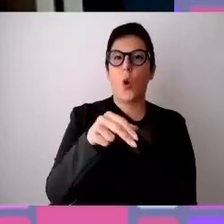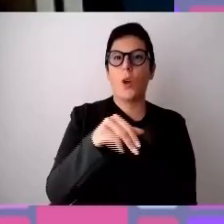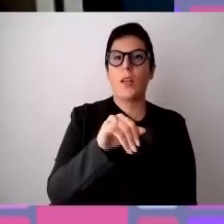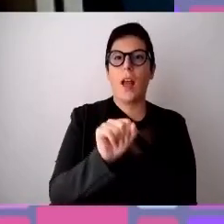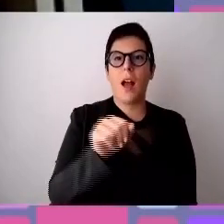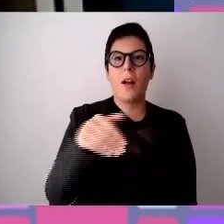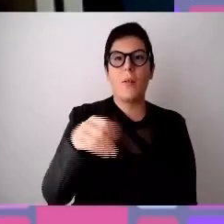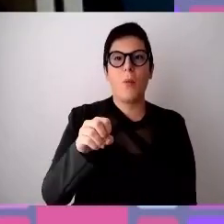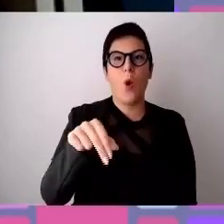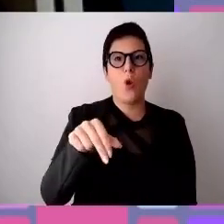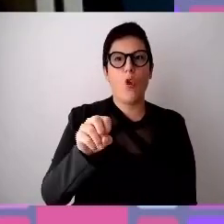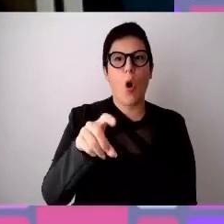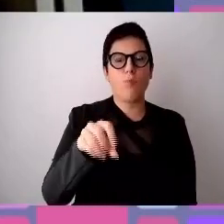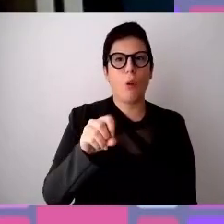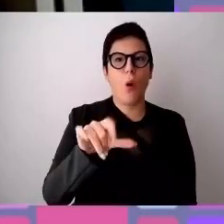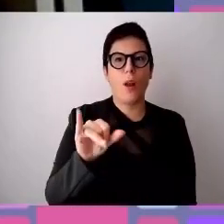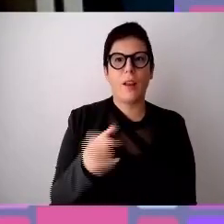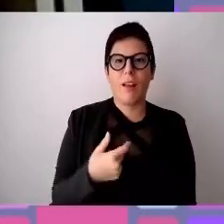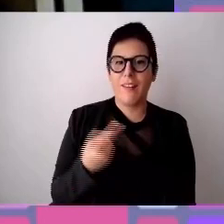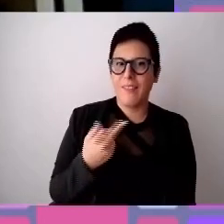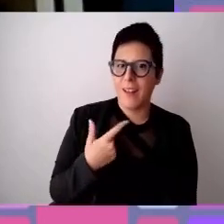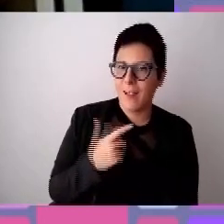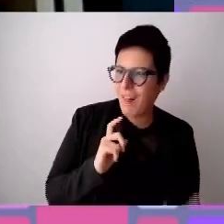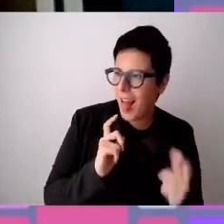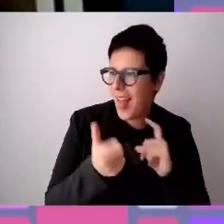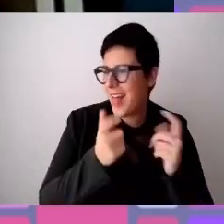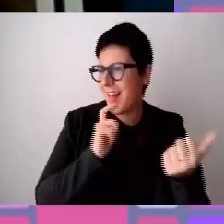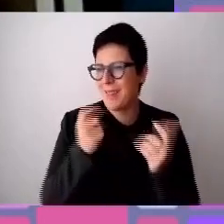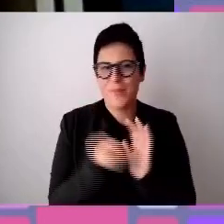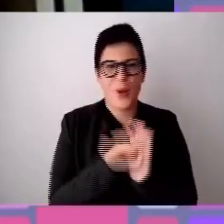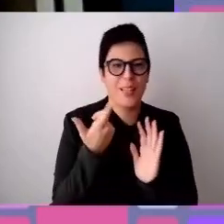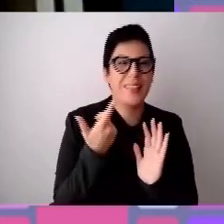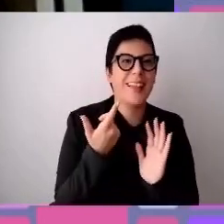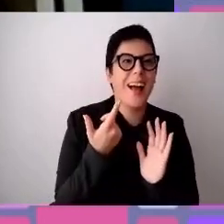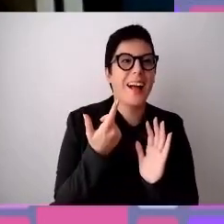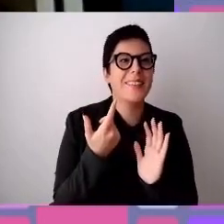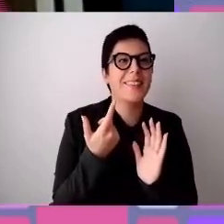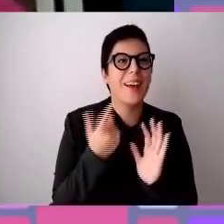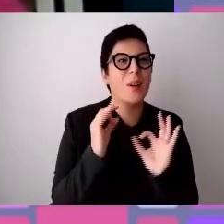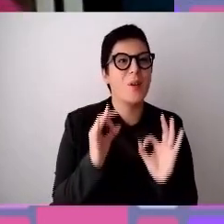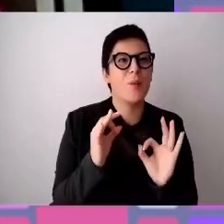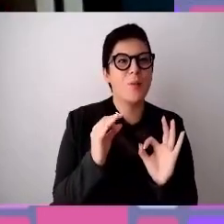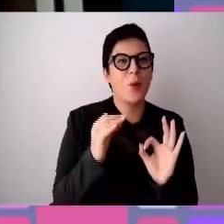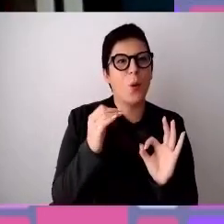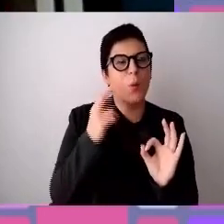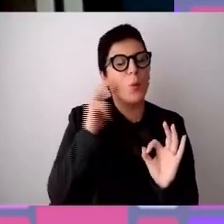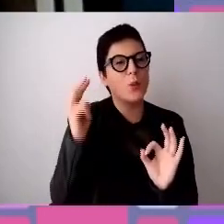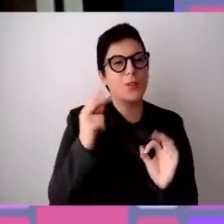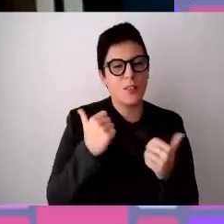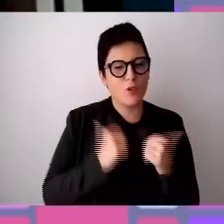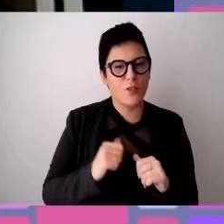una relazione con un gruppo così importante, così aperto, così illuminato, voglio dire, anche sul piano civile e culturale.